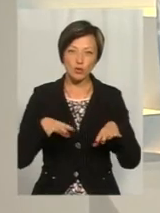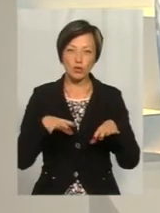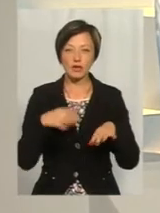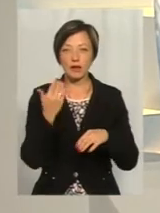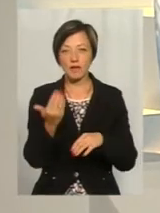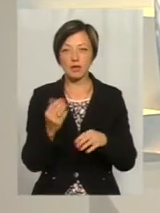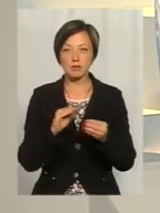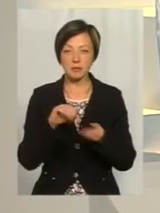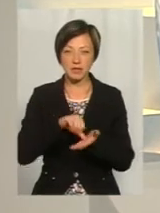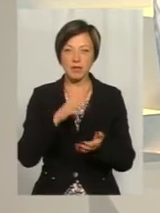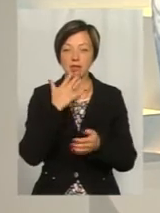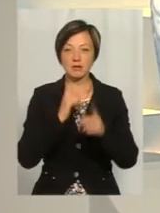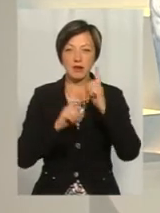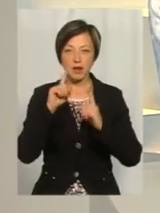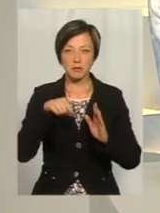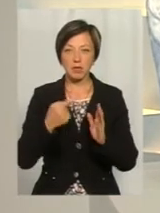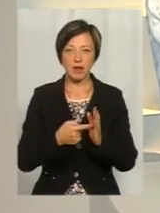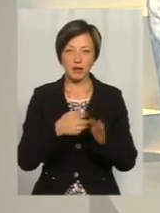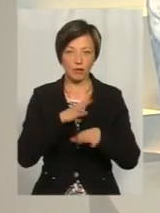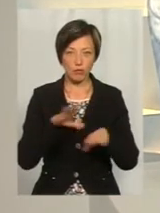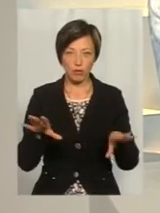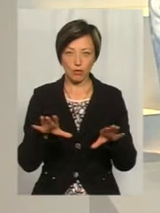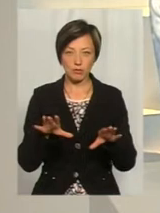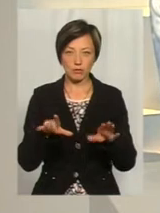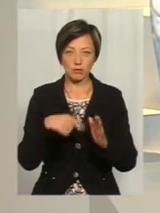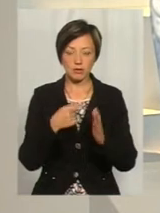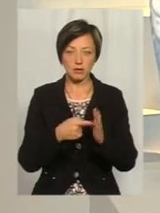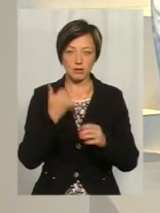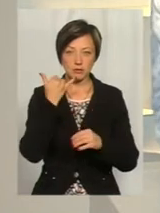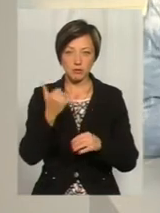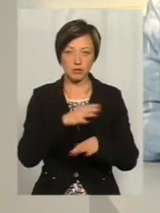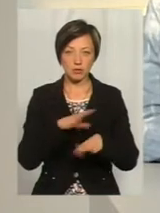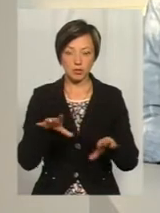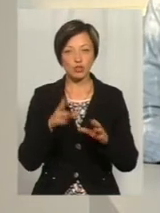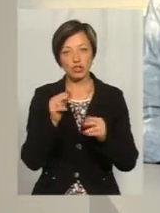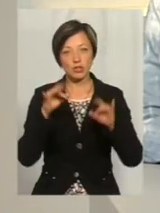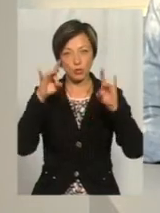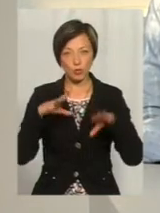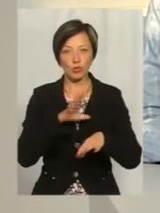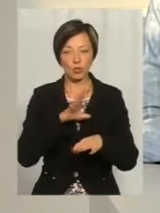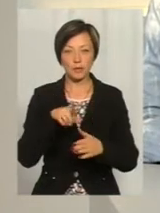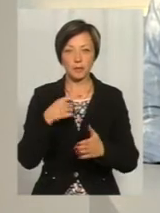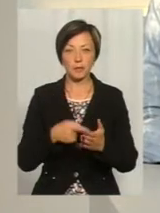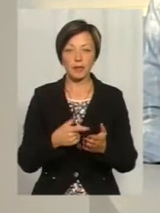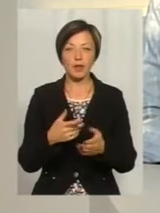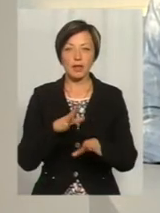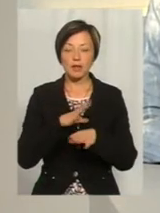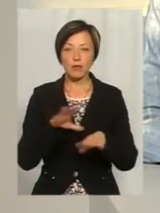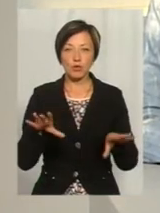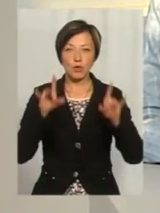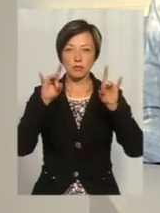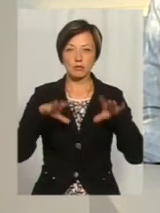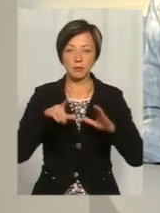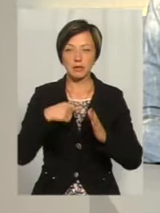для вас, як для представниці Нацради, питань не було? Не надходило до контакт-центру? Ні, напевно, що не надходило.